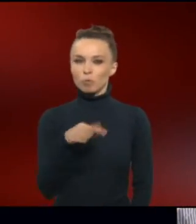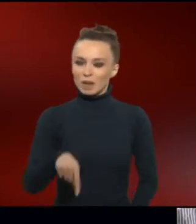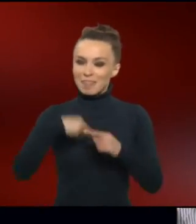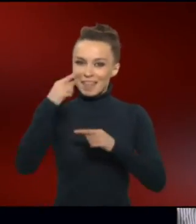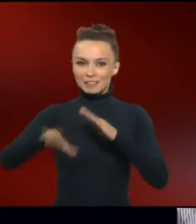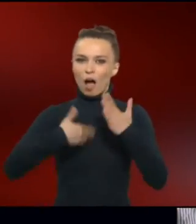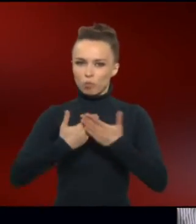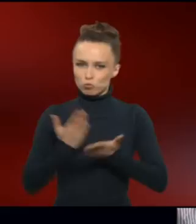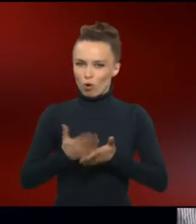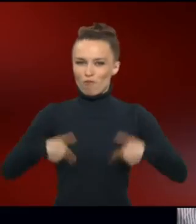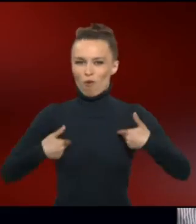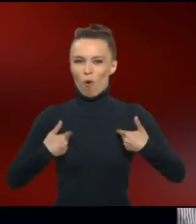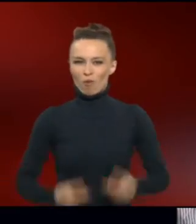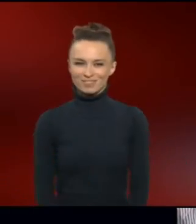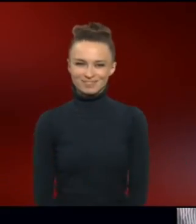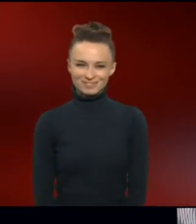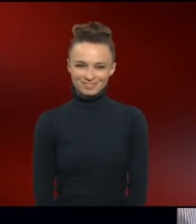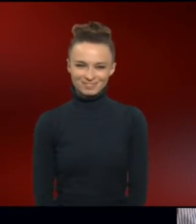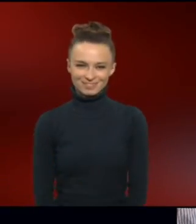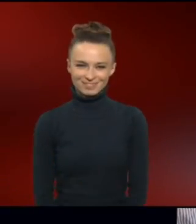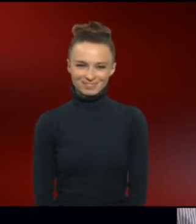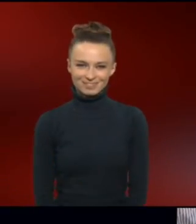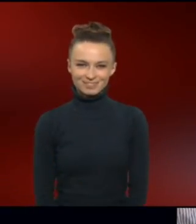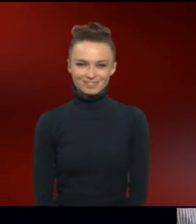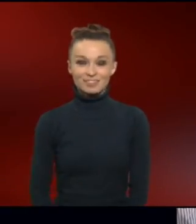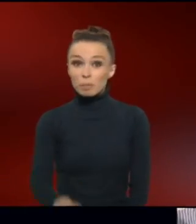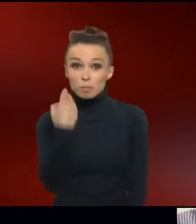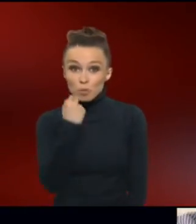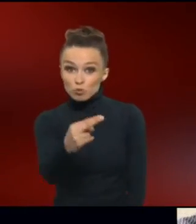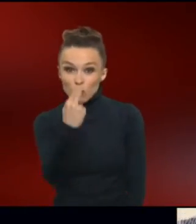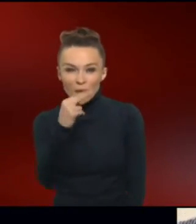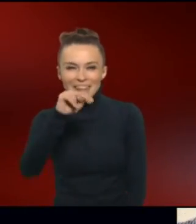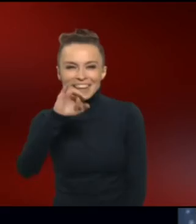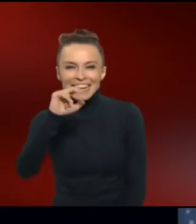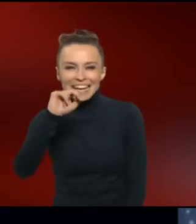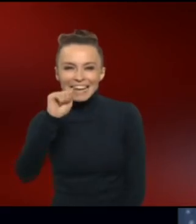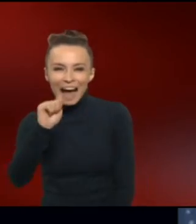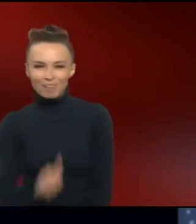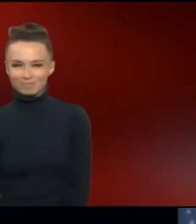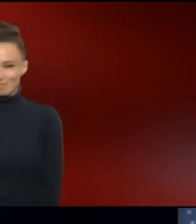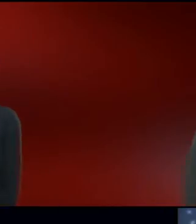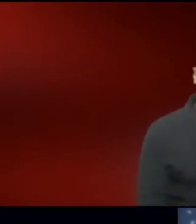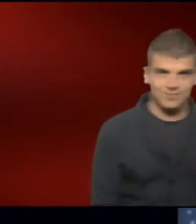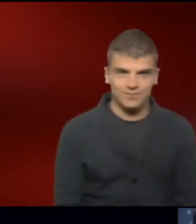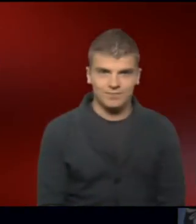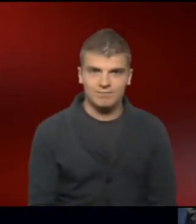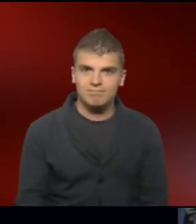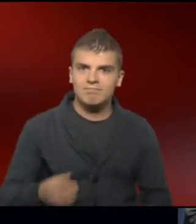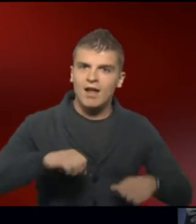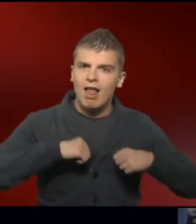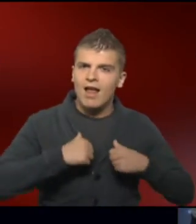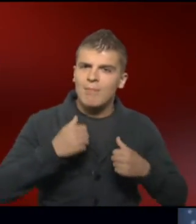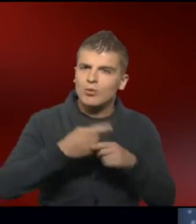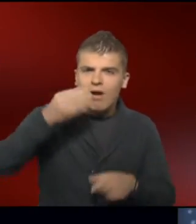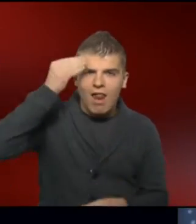nächsten Aufgaben. Das Mädchen. Guck mich nochmal an. Nina. Leben und Lernen mit dem